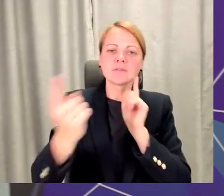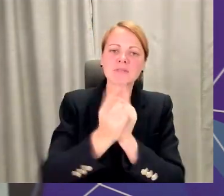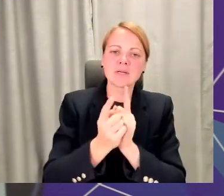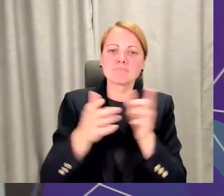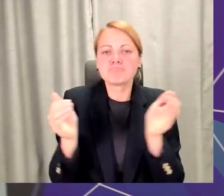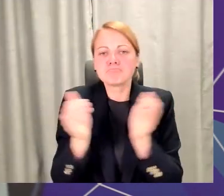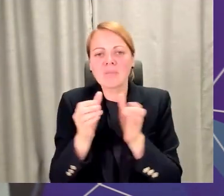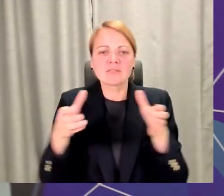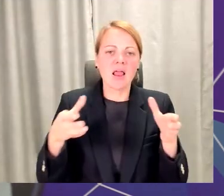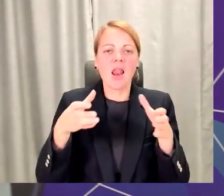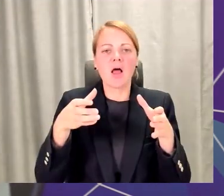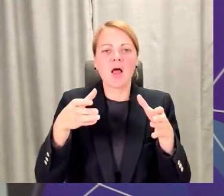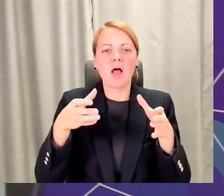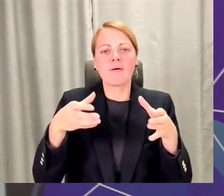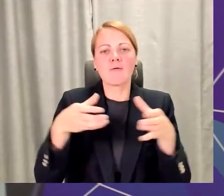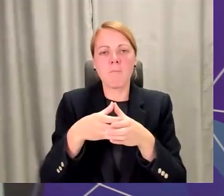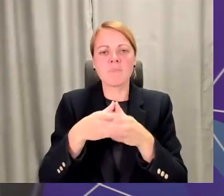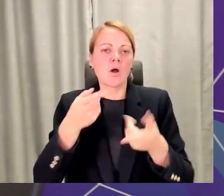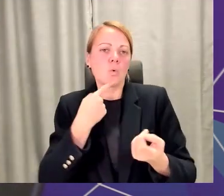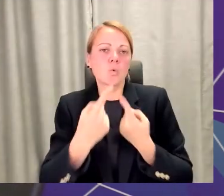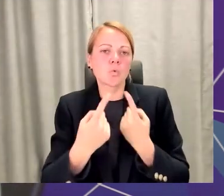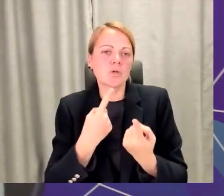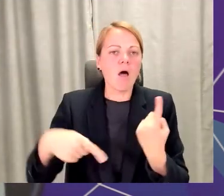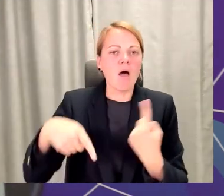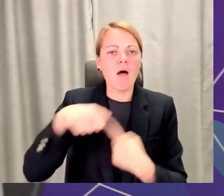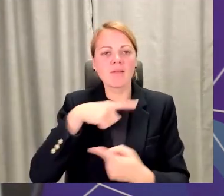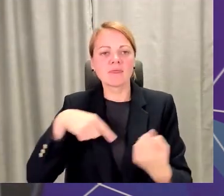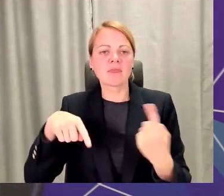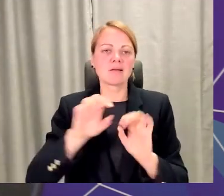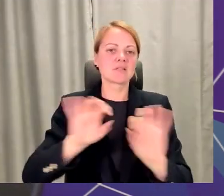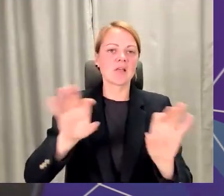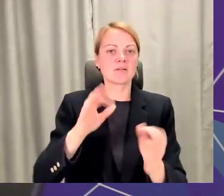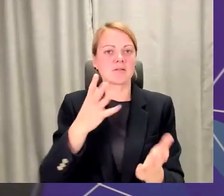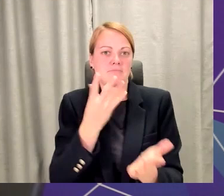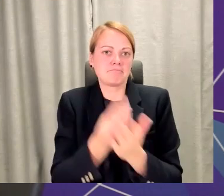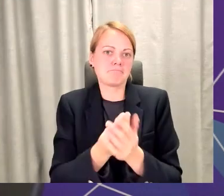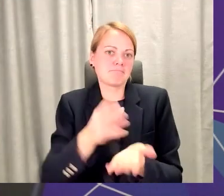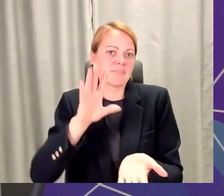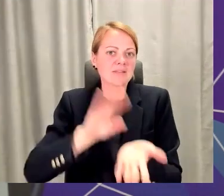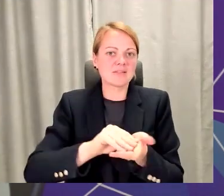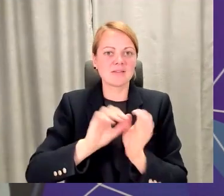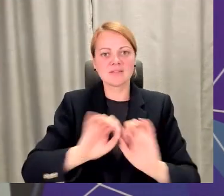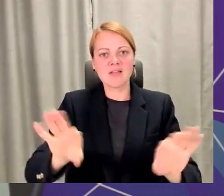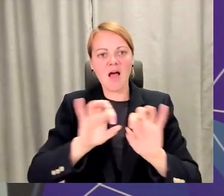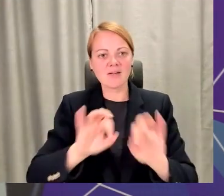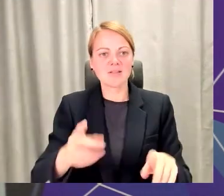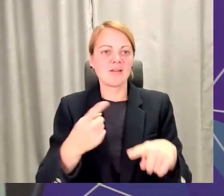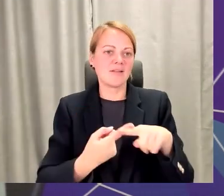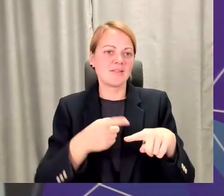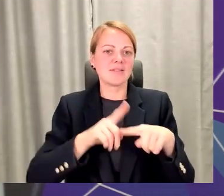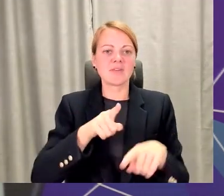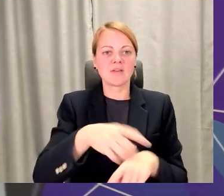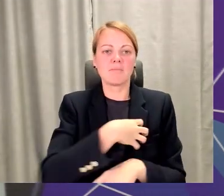Mēs varam runāt par šiem jautājumiem, stāstīt savus labos stāstus. Tāpēc arī šodien te ir gan Gunta no pašvaldības puses, gan